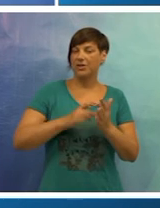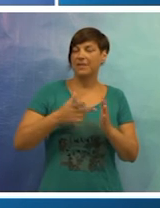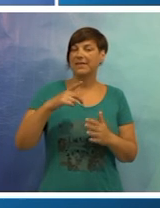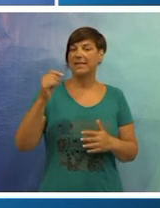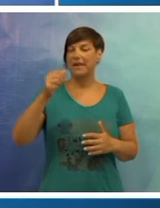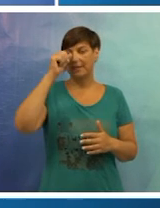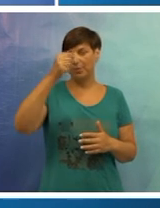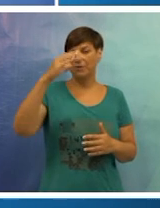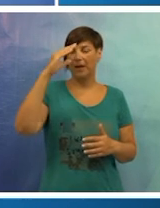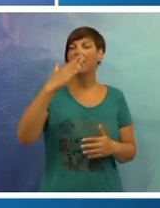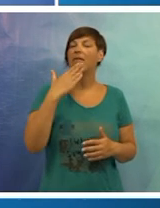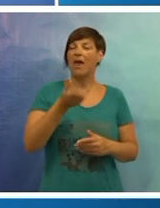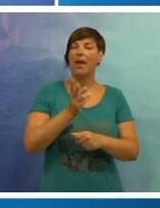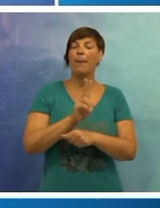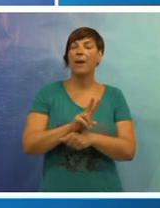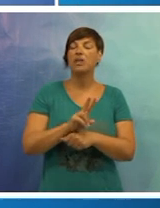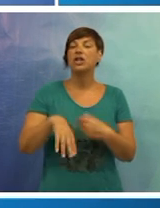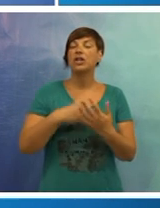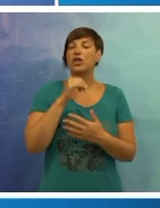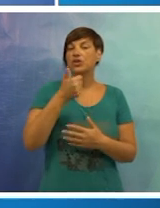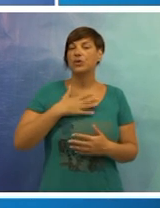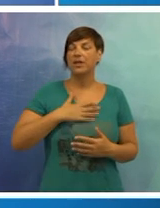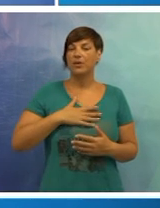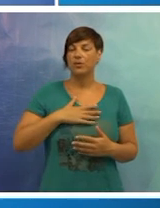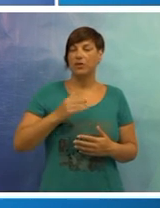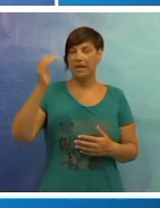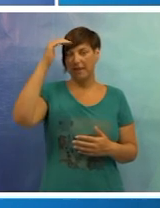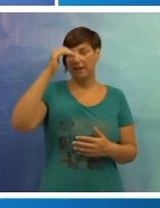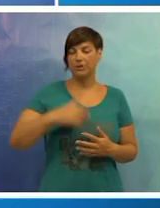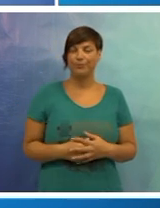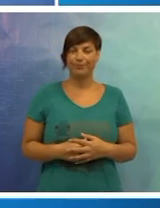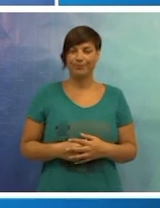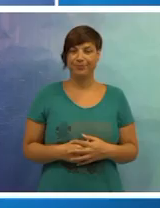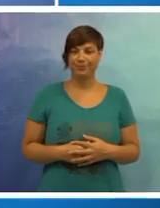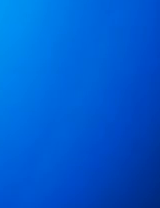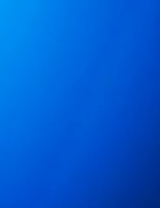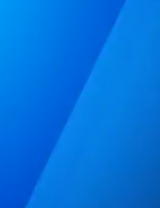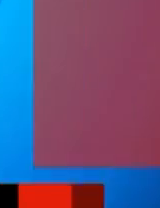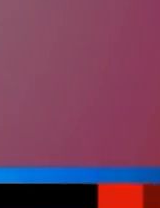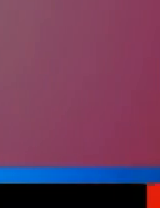Bilo je to sve za danas, cijenjeni gledatelji. Hvala na pozornosti. Do sutra. Ugodan nastavak dana.